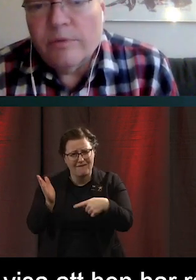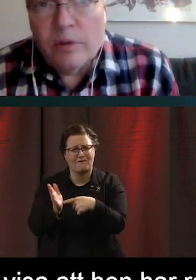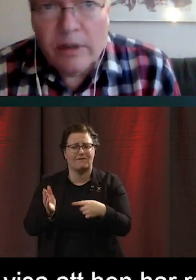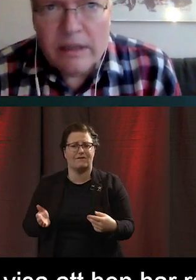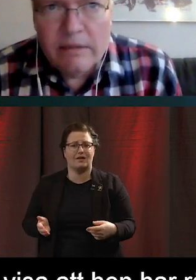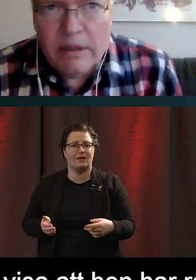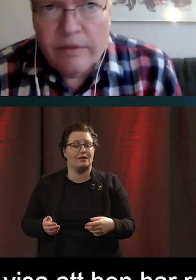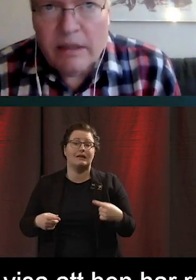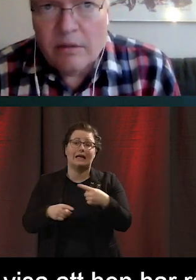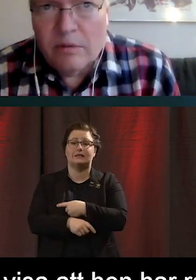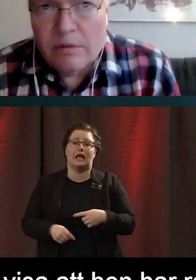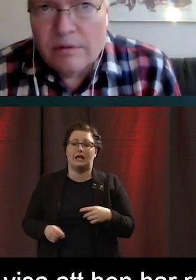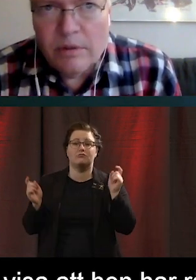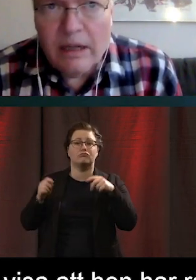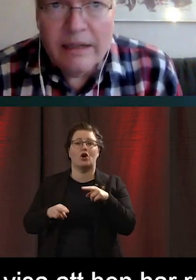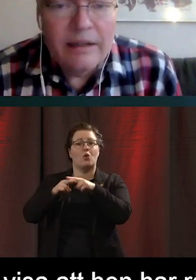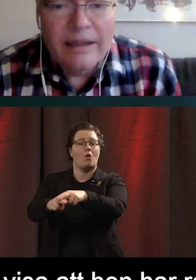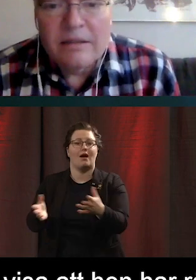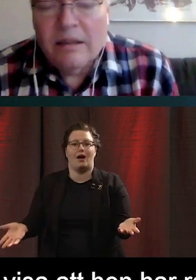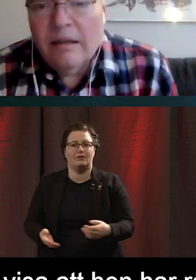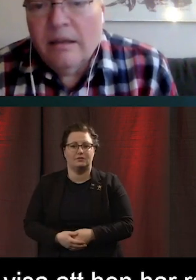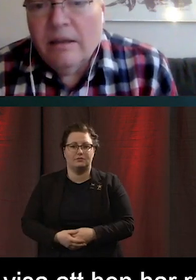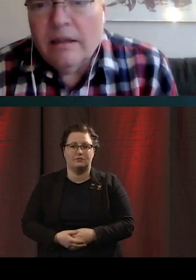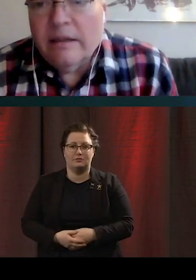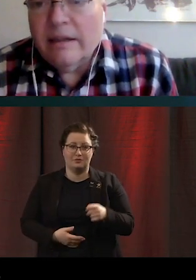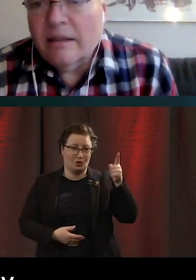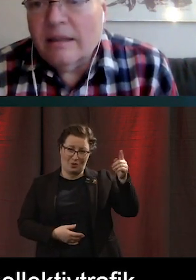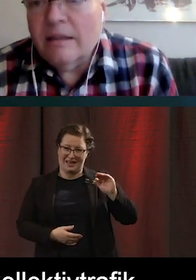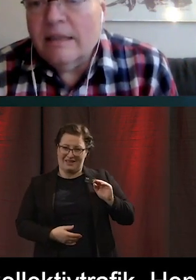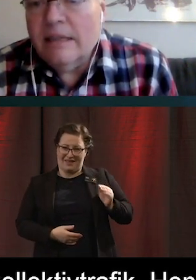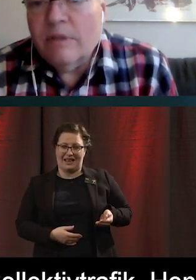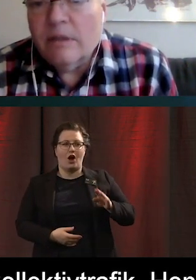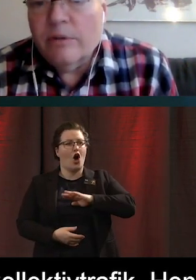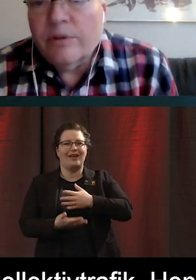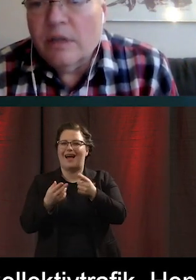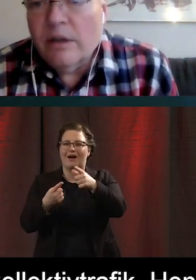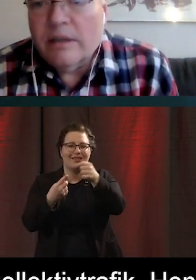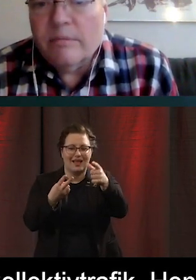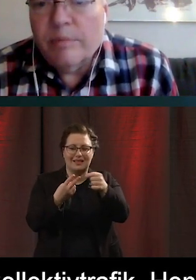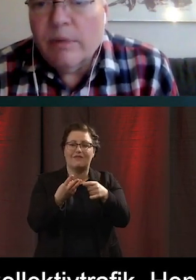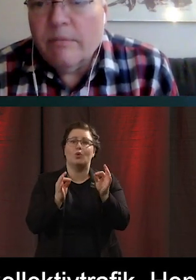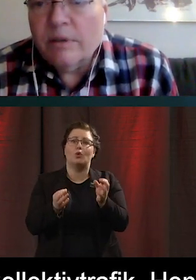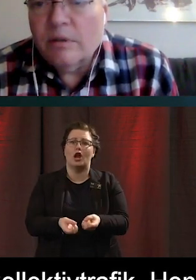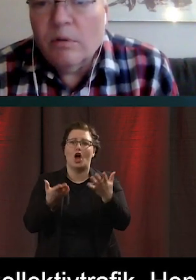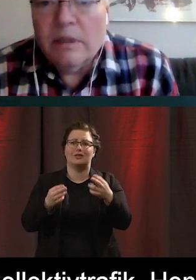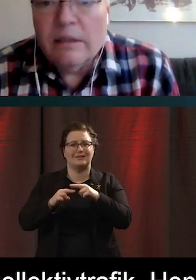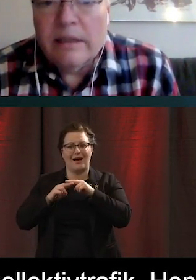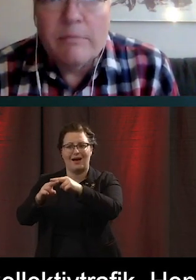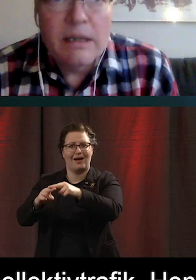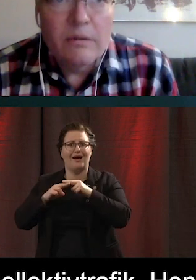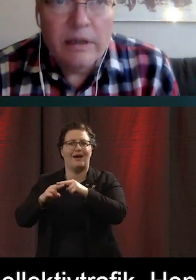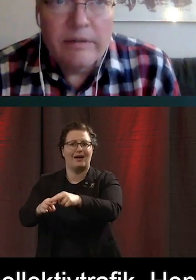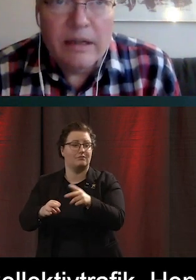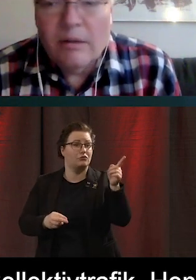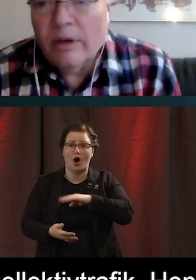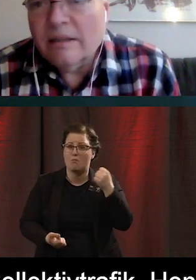avstå från kollektivtrafik. Och hon hade heller inga direkta alternativ till hur hon skulle lösa problemet då. Hon hade